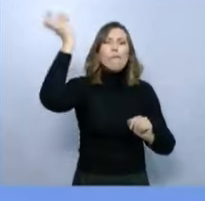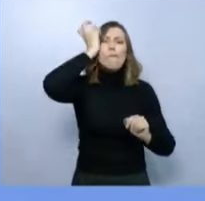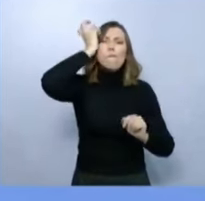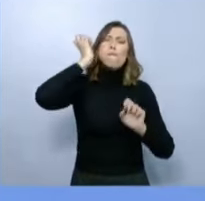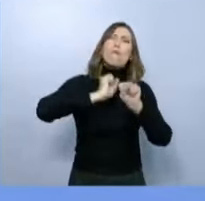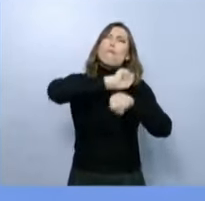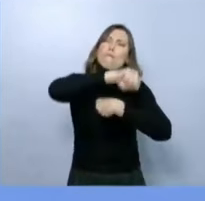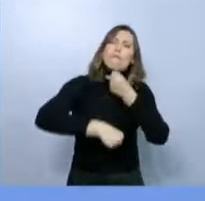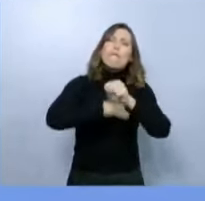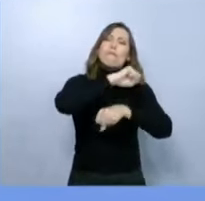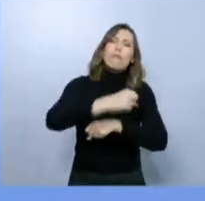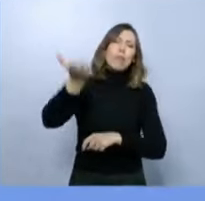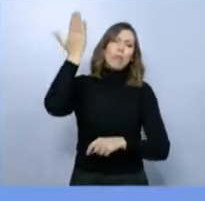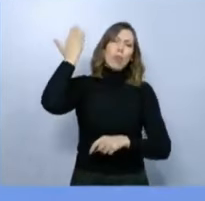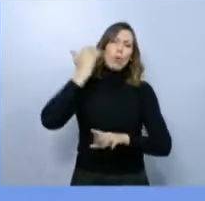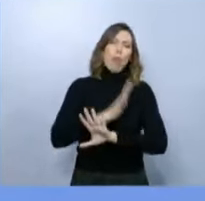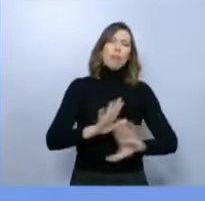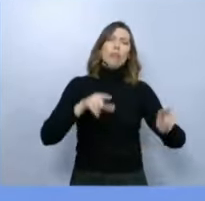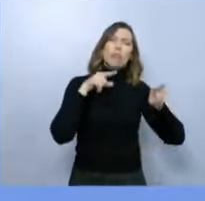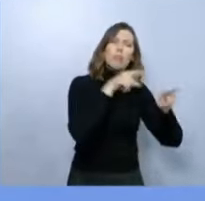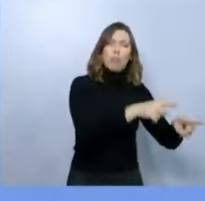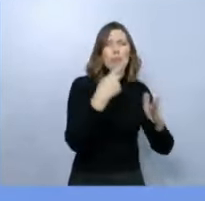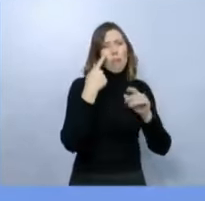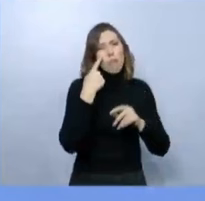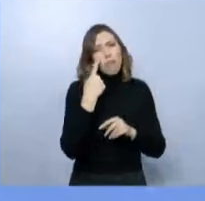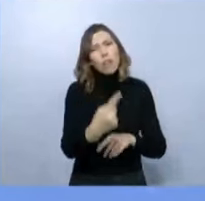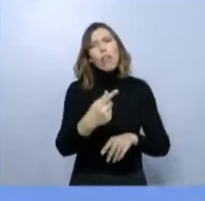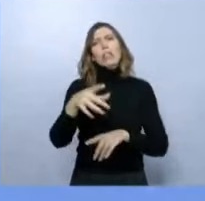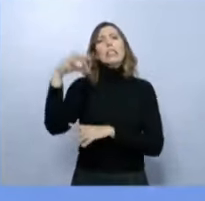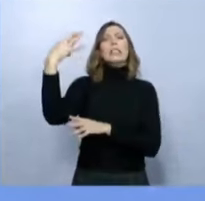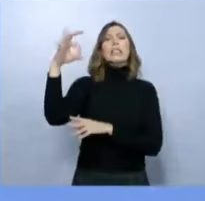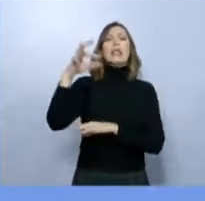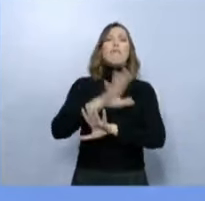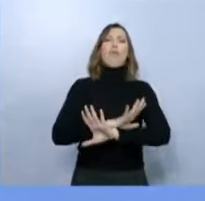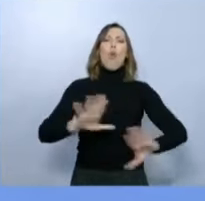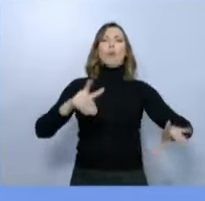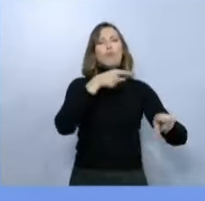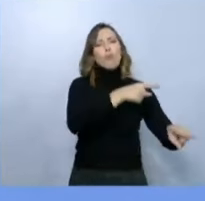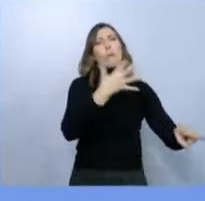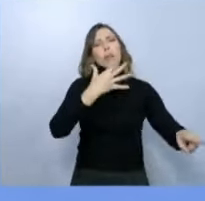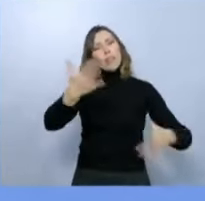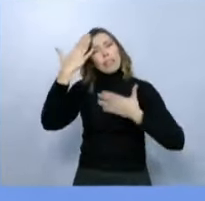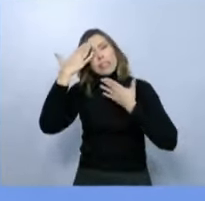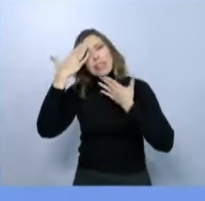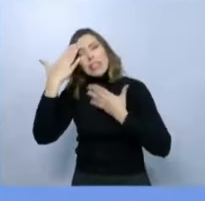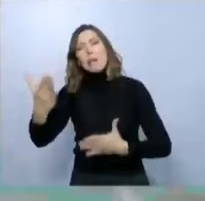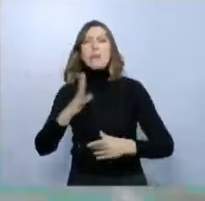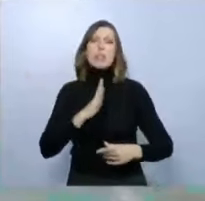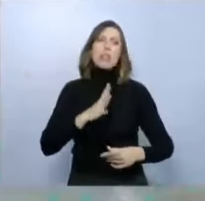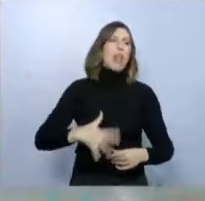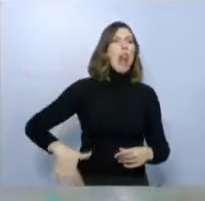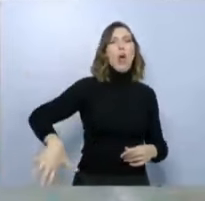απελευθέρωσης, αντίστασης, σύμβολο τιμής και αξιοπρέπειας του λαού μας και αιώνιας ντροπής για τους βασανιστές.